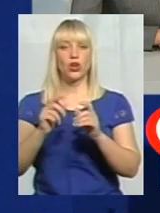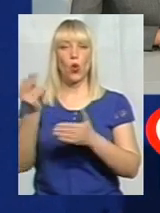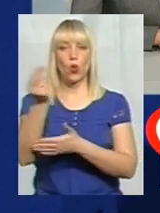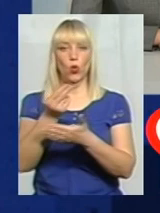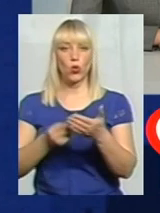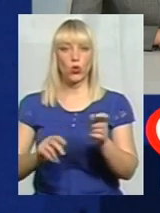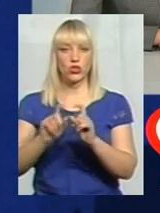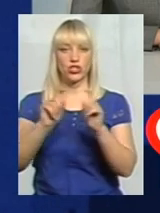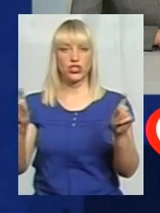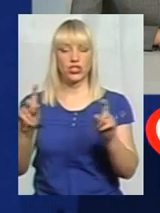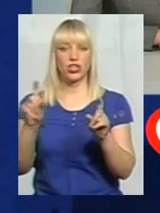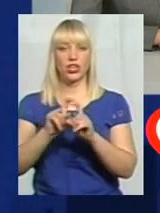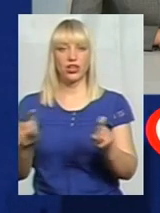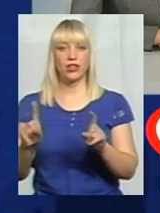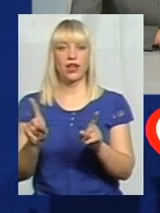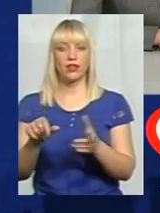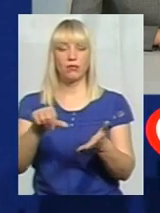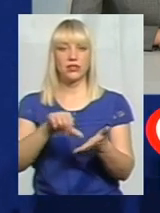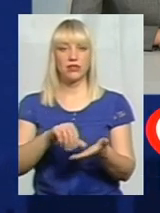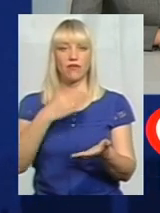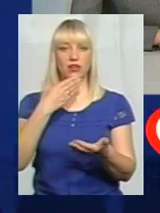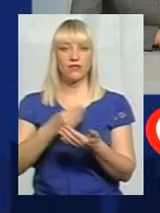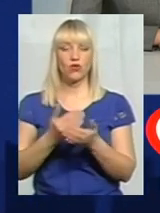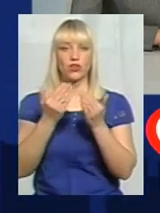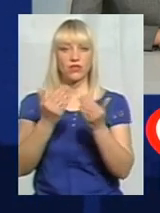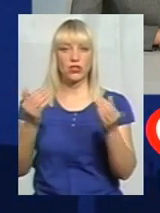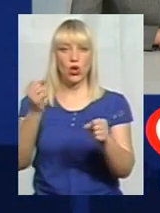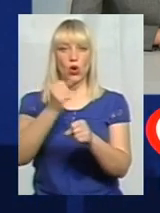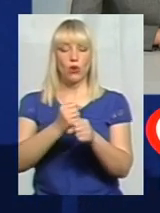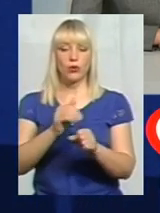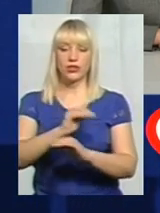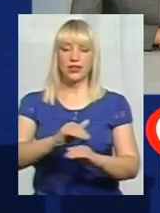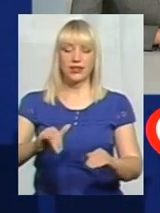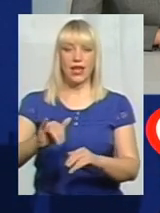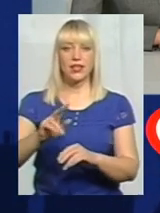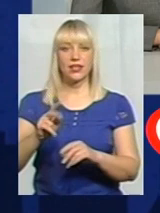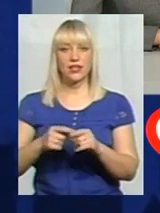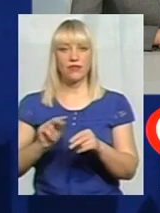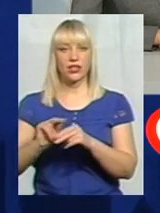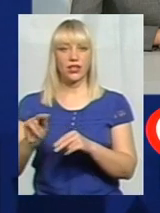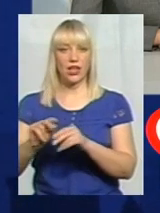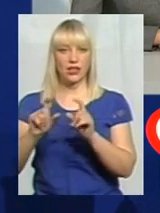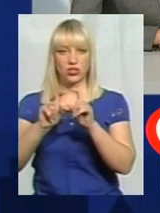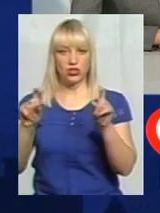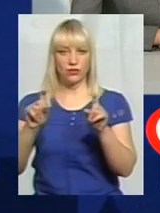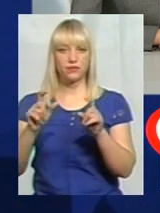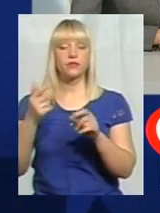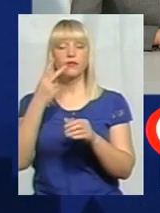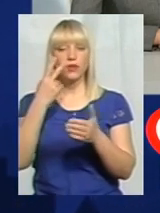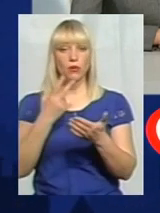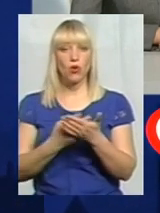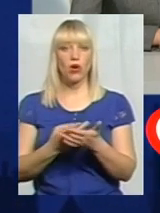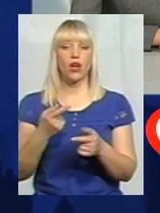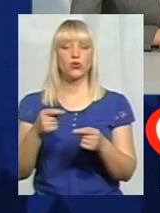представляють в своїй виставки роботи дітей і викладачів. Тобто діти мають можливість показати свої роботи саме тут в